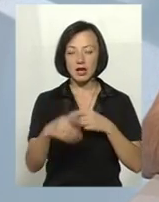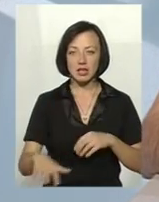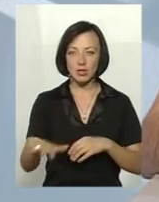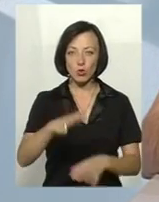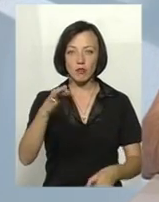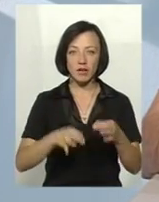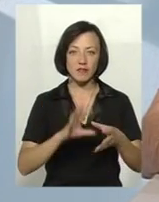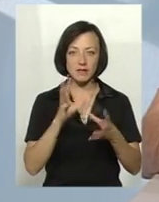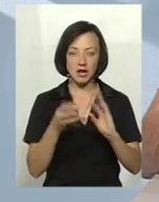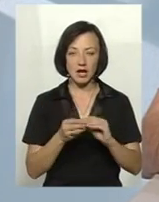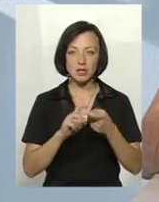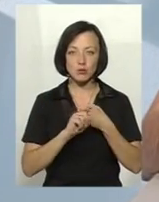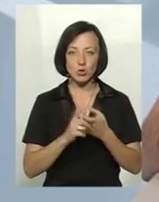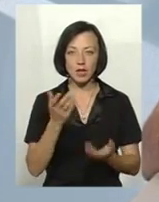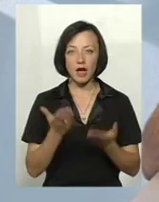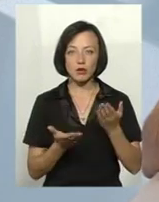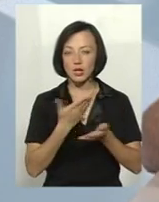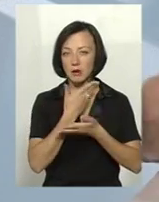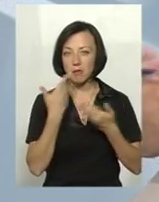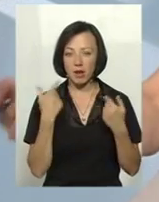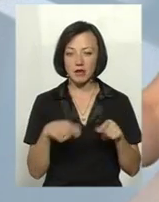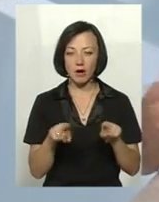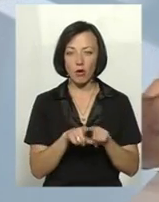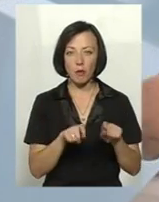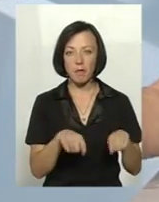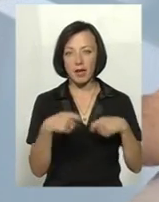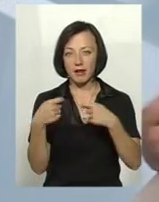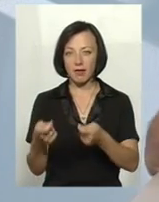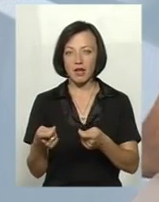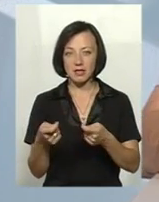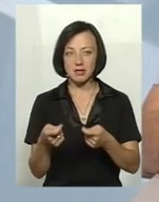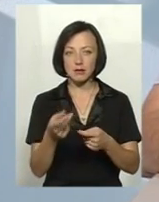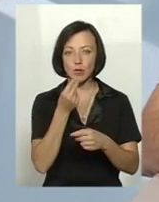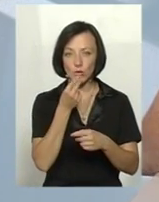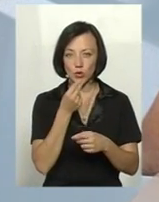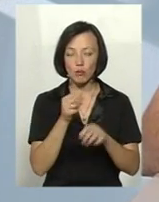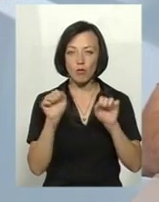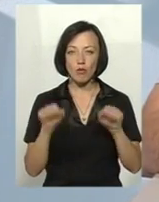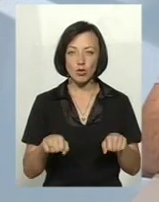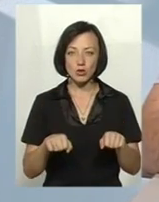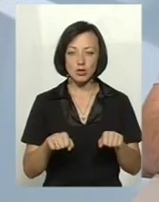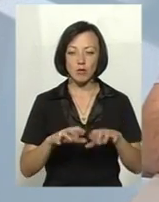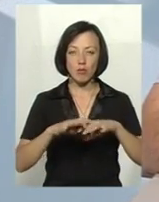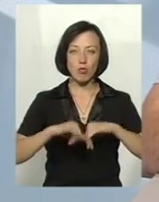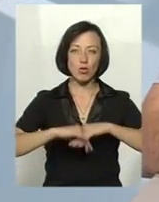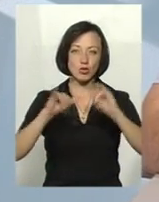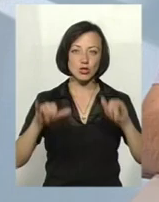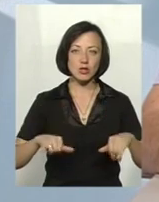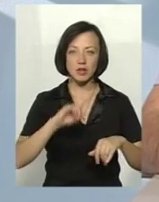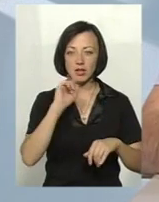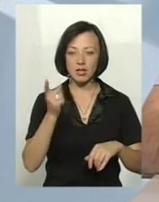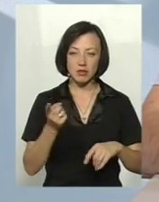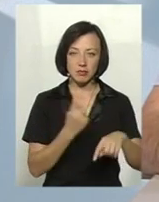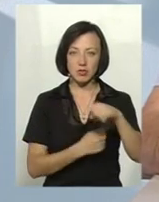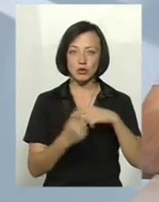природі, взагалі, збудник, якщо навіть немає такого перевезення, перенесення його з продуктами, то він може мігрувати протягом року на